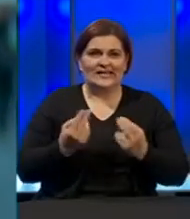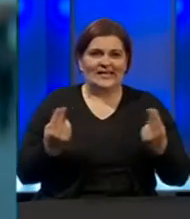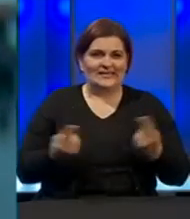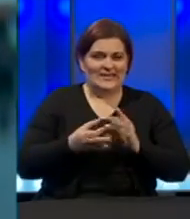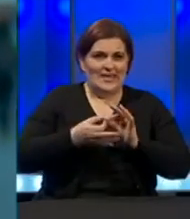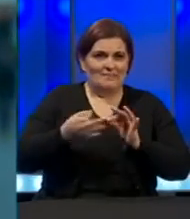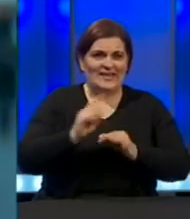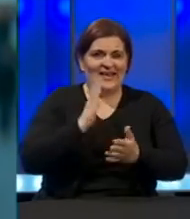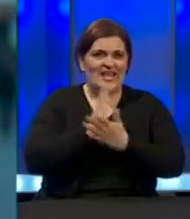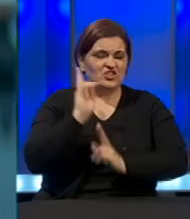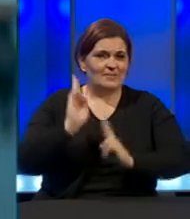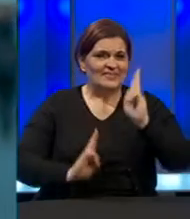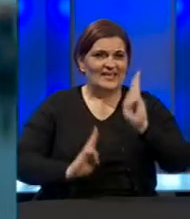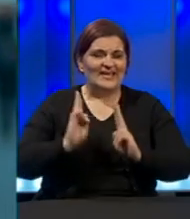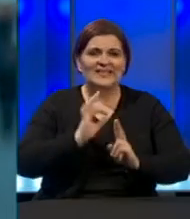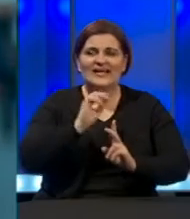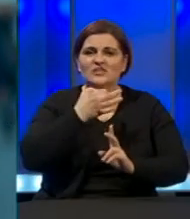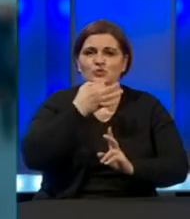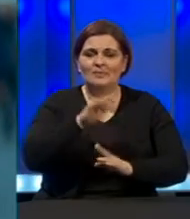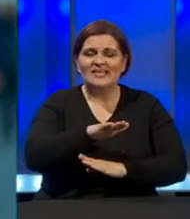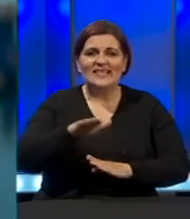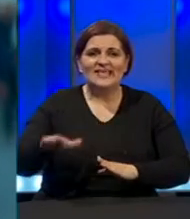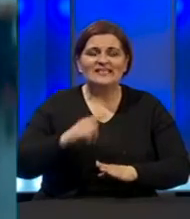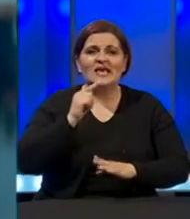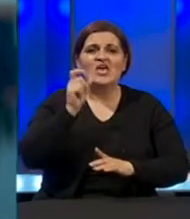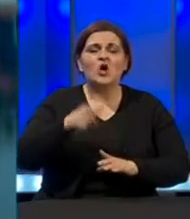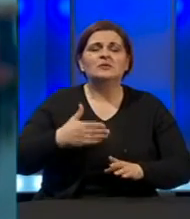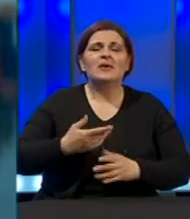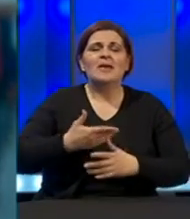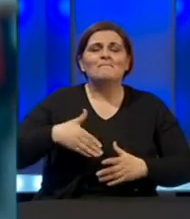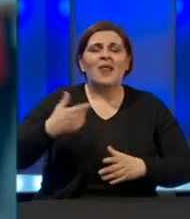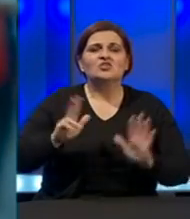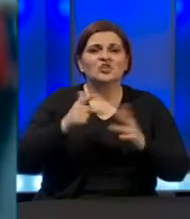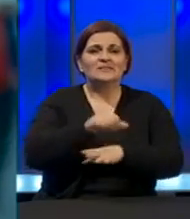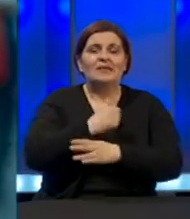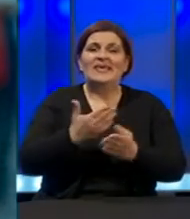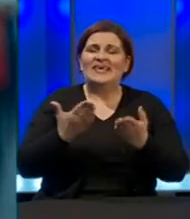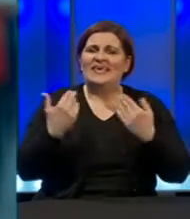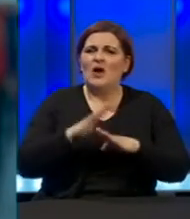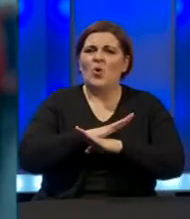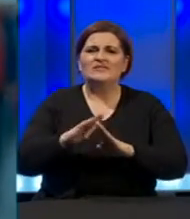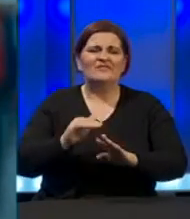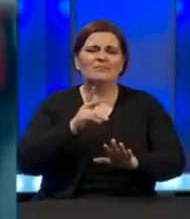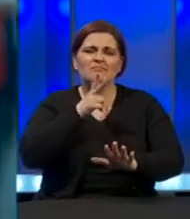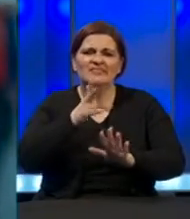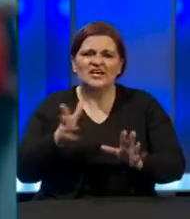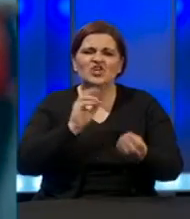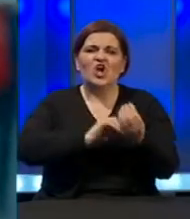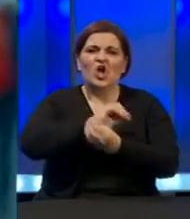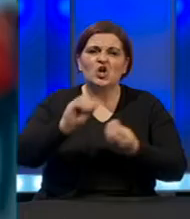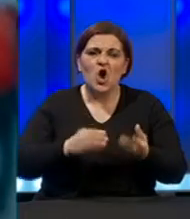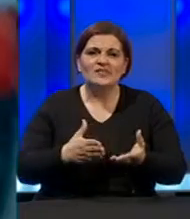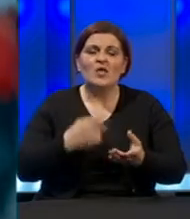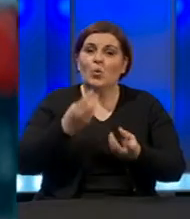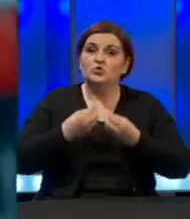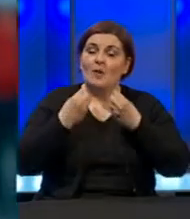mjera neće biti razmatrana kada su u pitanju djeca i osobe mlađe od 18 godina, uprkos svim apelima roditelja, uz